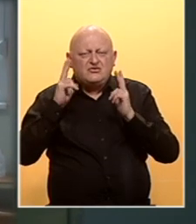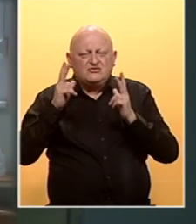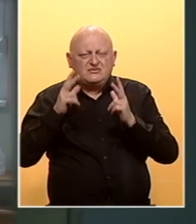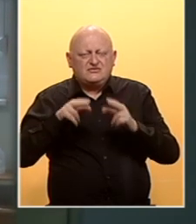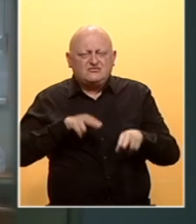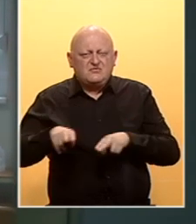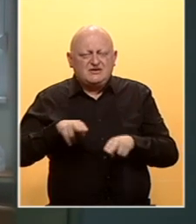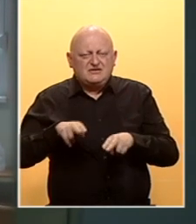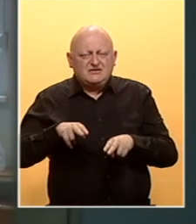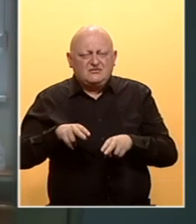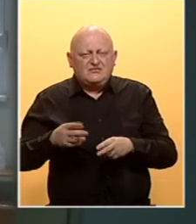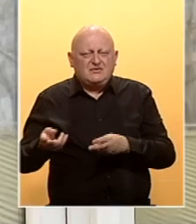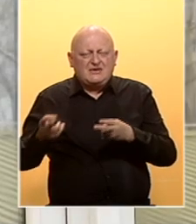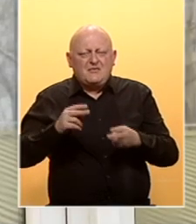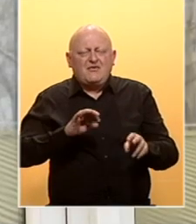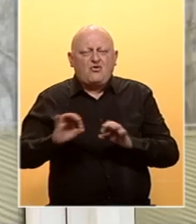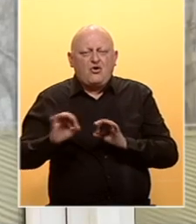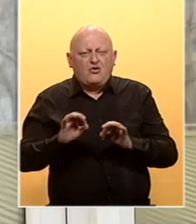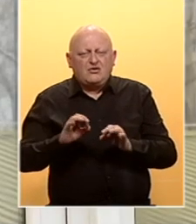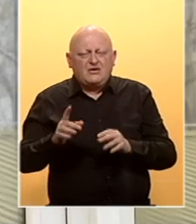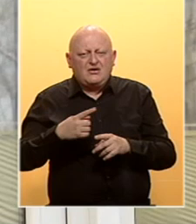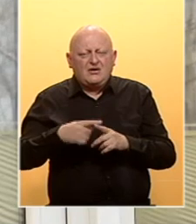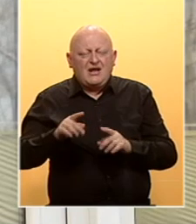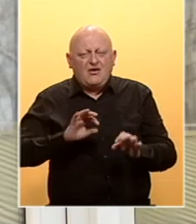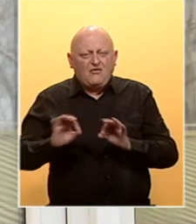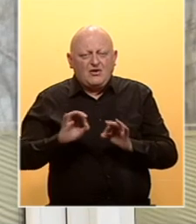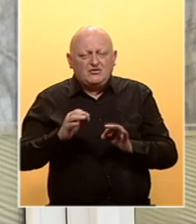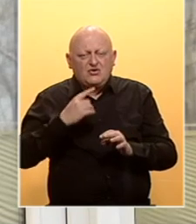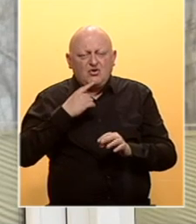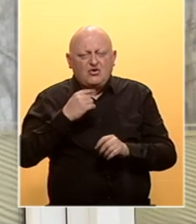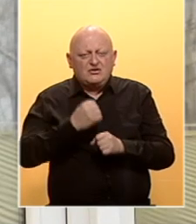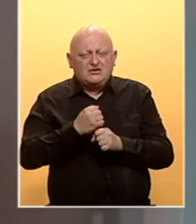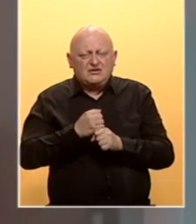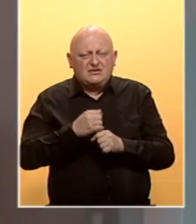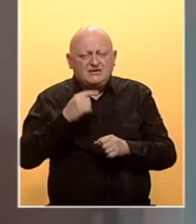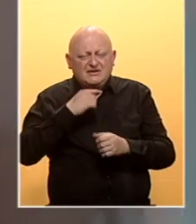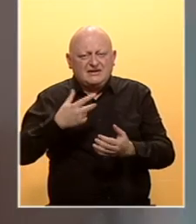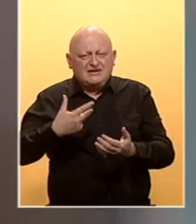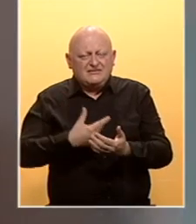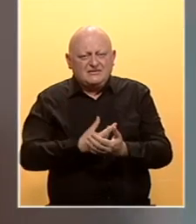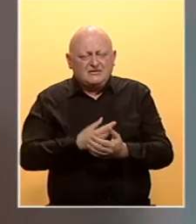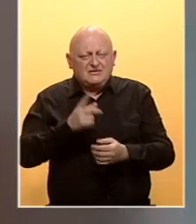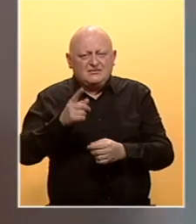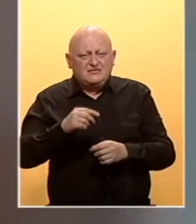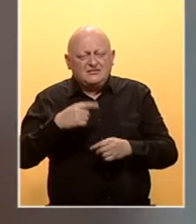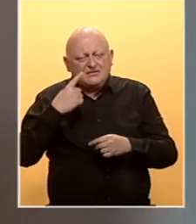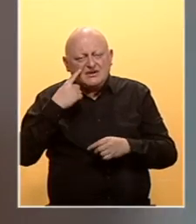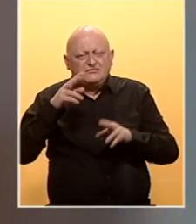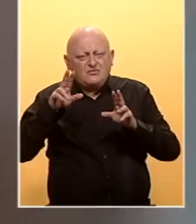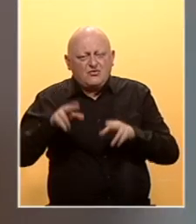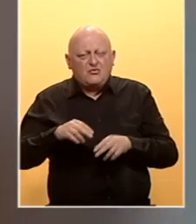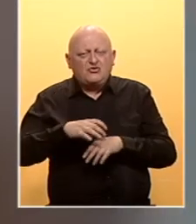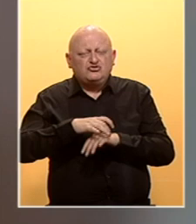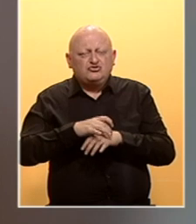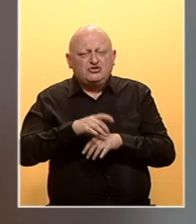nadležnom ministarstvu za nabavku opreme. Kako nedostaje oprema kojom se radi separacija krvne plazme, tek se razmatra mogućnost